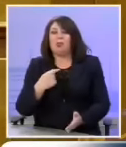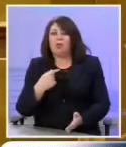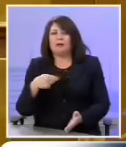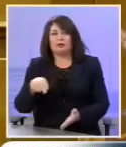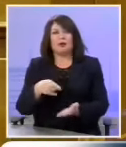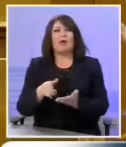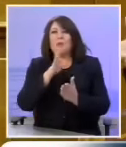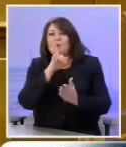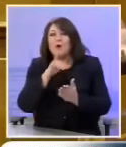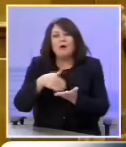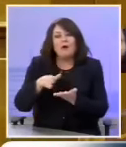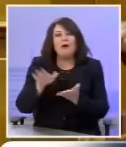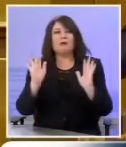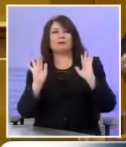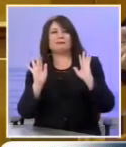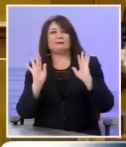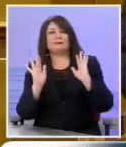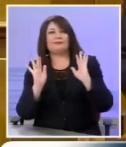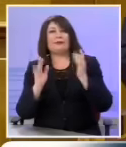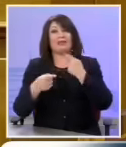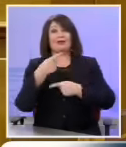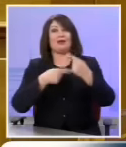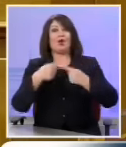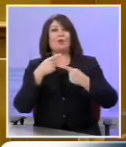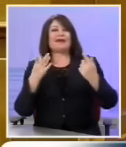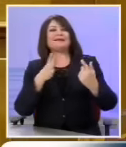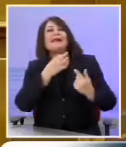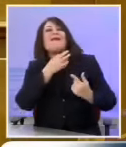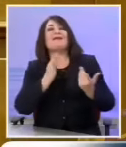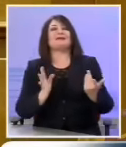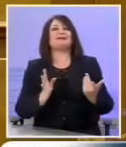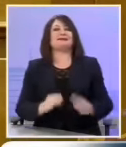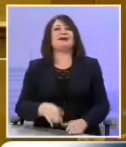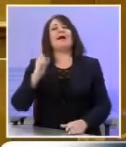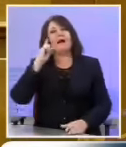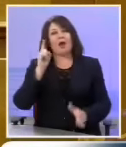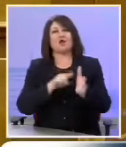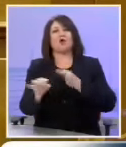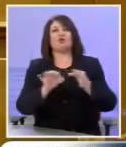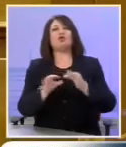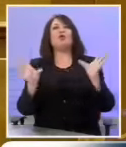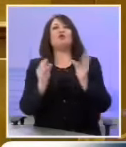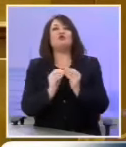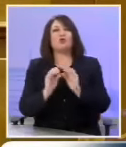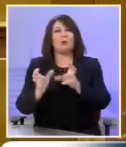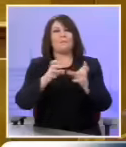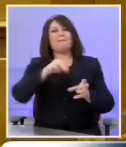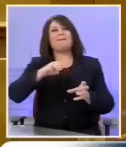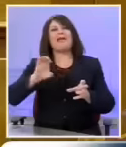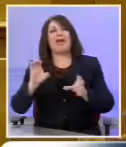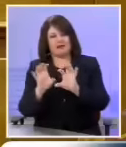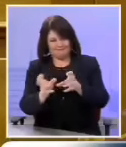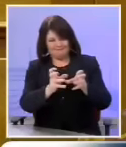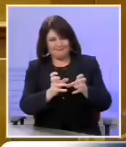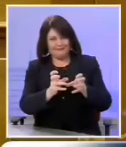Άρα θέλετε κάποια προσχήματα. Και το νομοσχέδιο για τα μέσα ενημέρωσης εντάσσεται στα προσχήματα